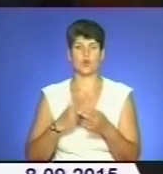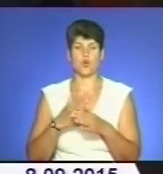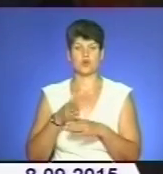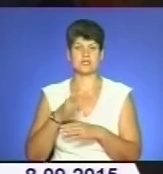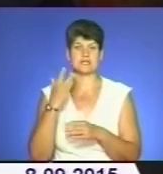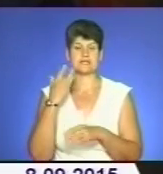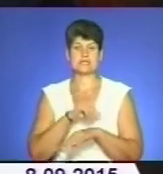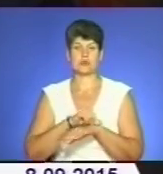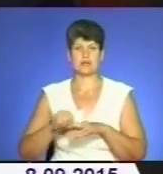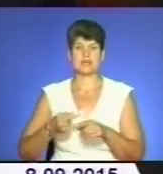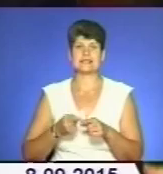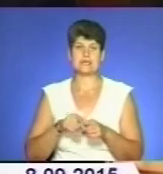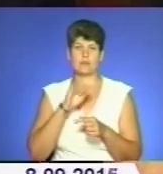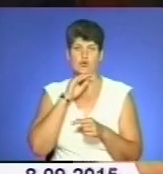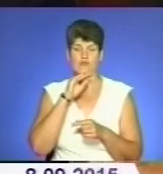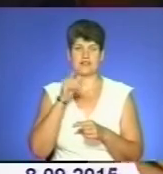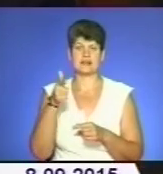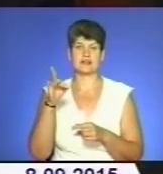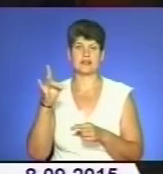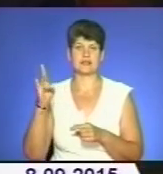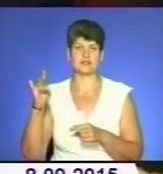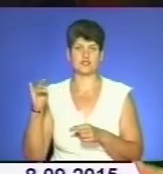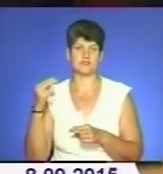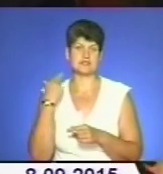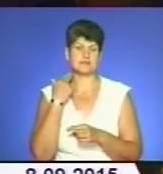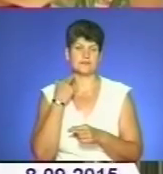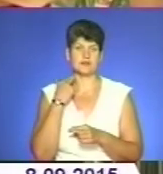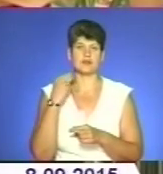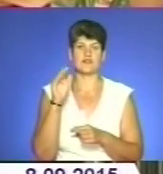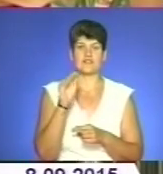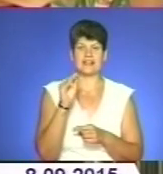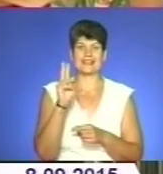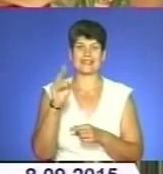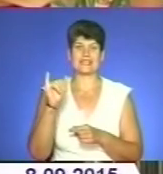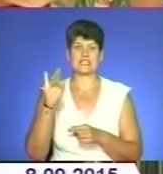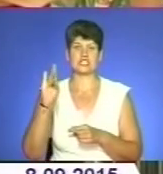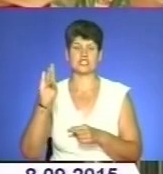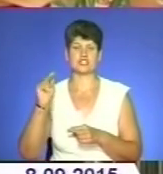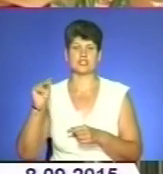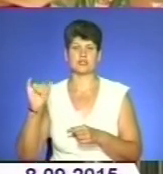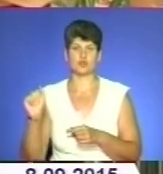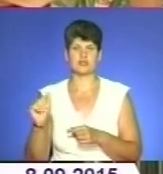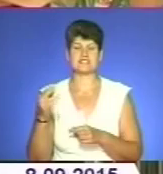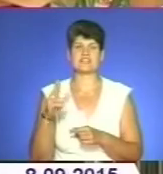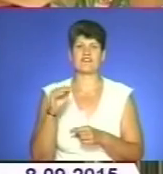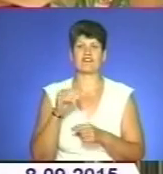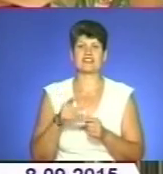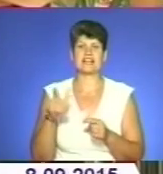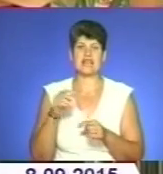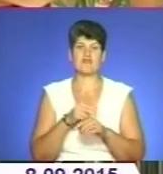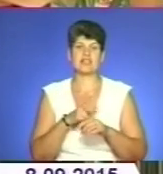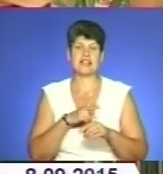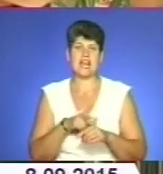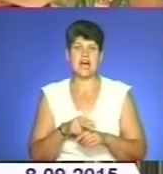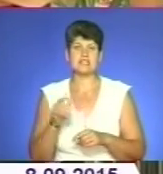професор Грінвічського університету із Великобританії, Франція Кінчингтон, професор Сепо Холта із Фінляндії, професор Дантолія